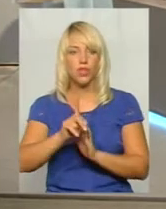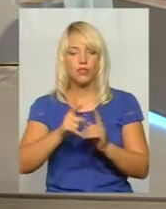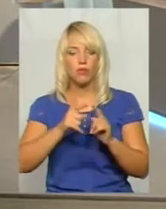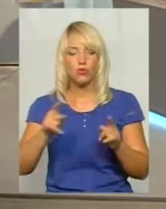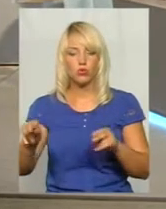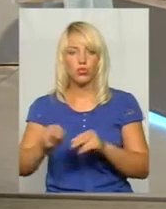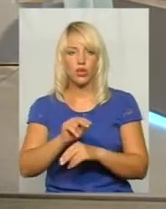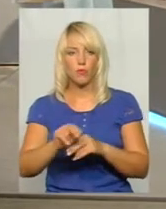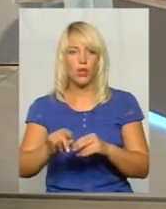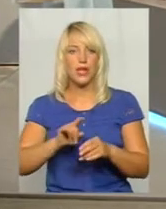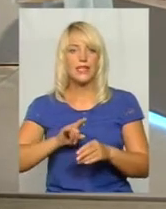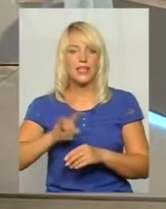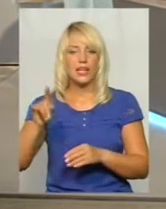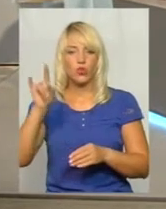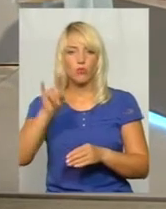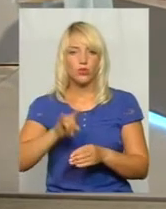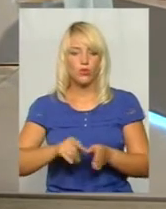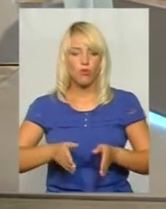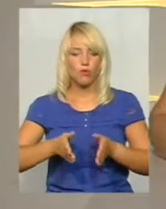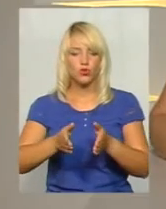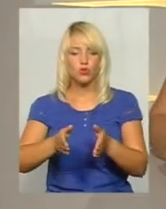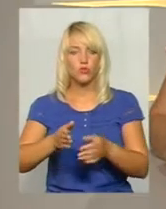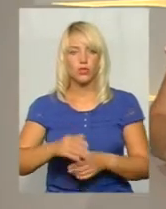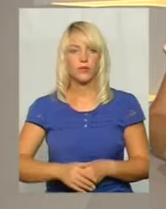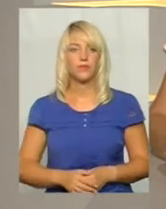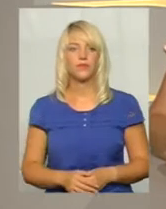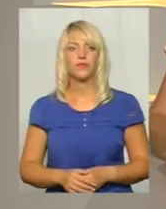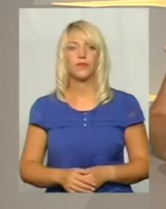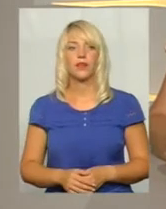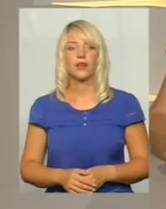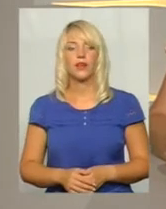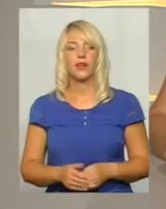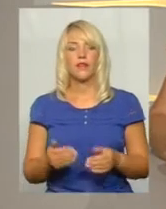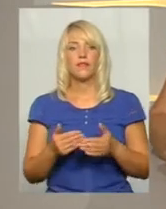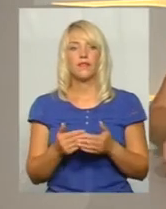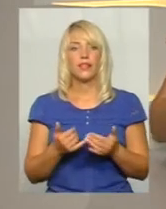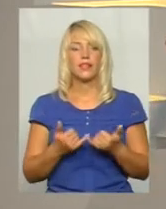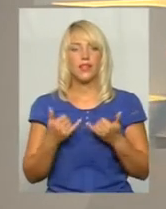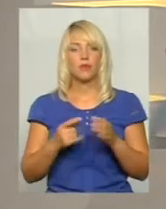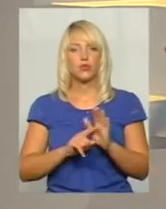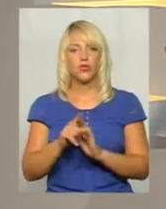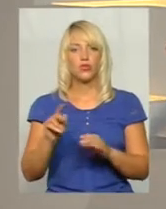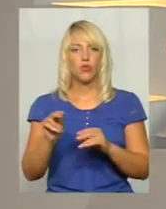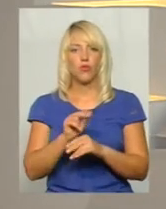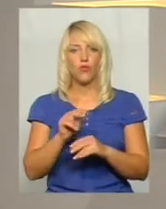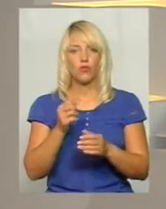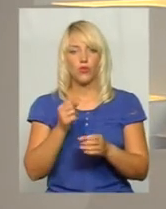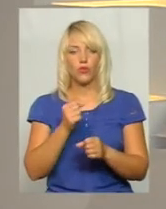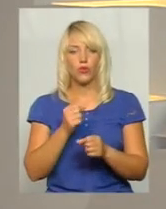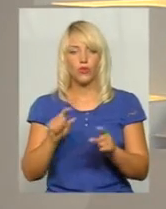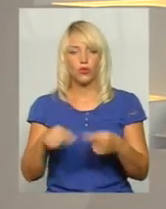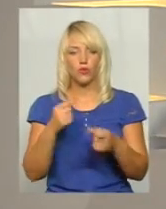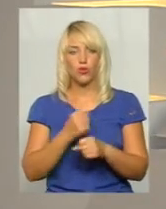ремонт злітно-посадкової смуги в нашому аеропорту. Пане Валерію, для початку відновлення аеропорту з бюджету області